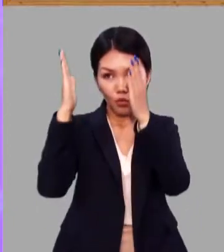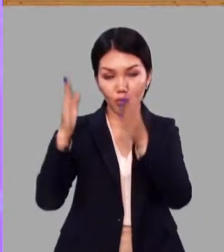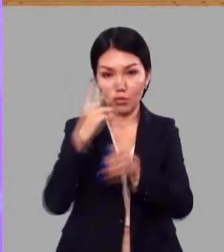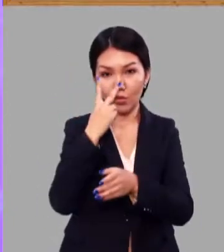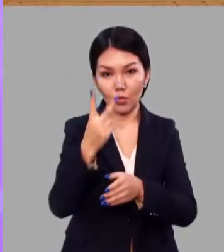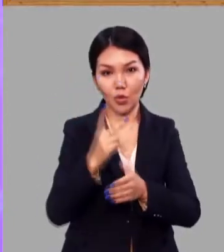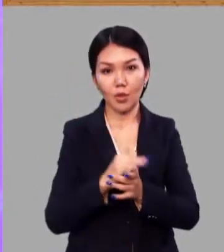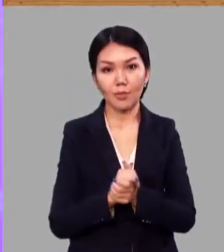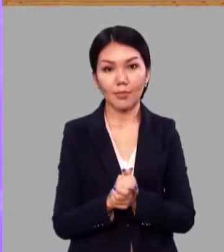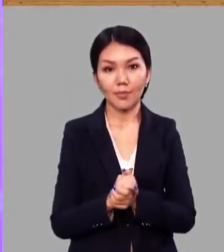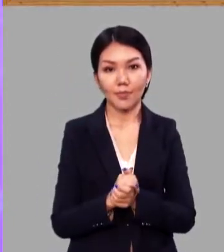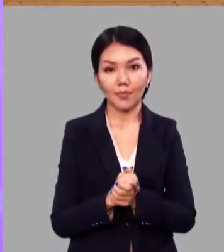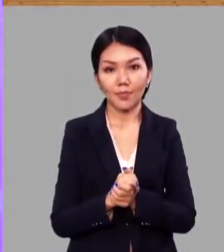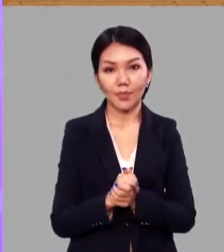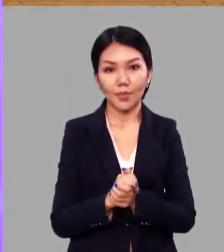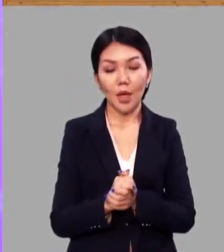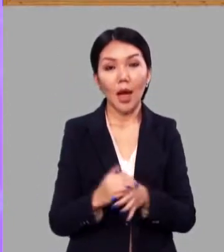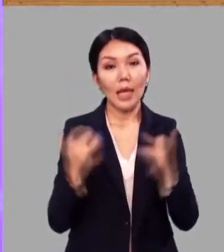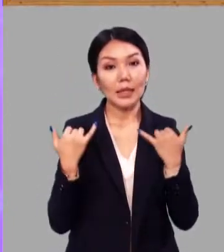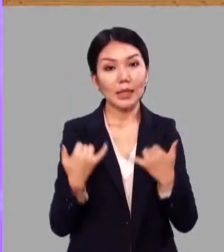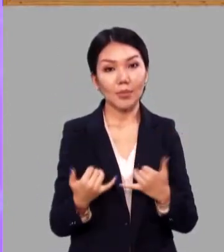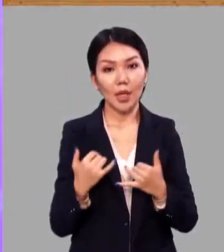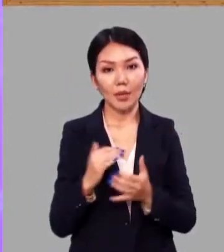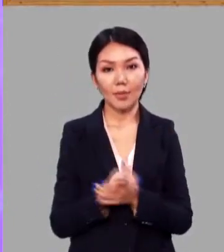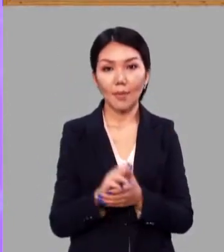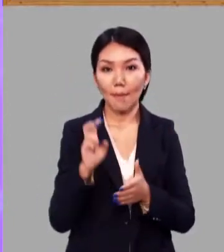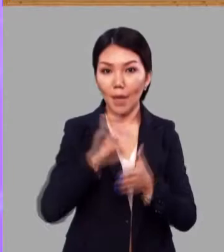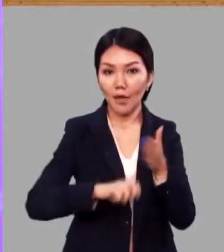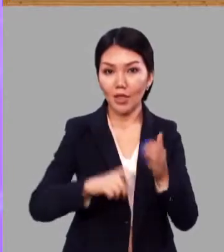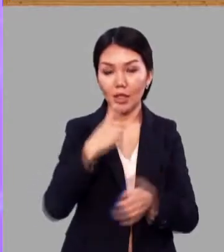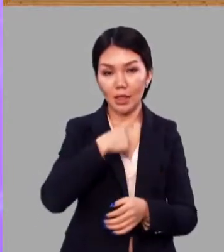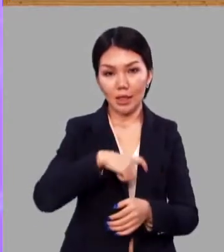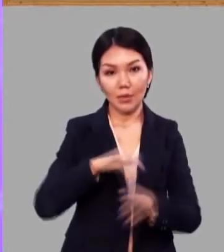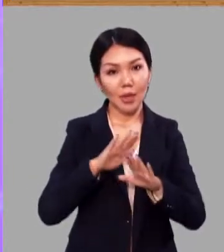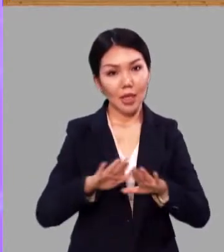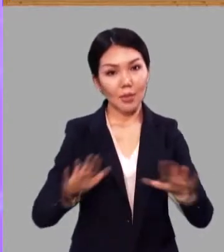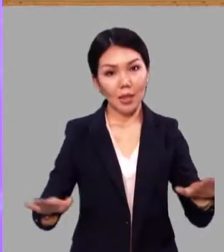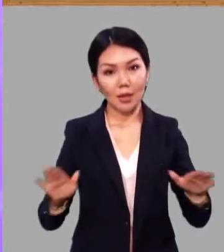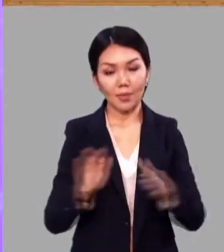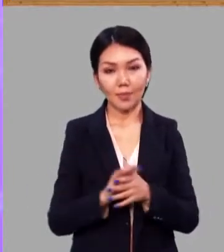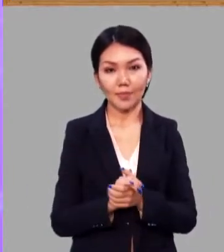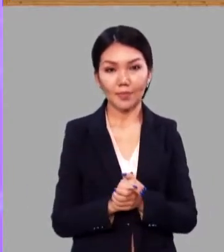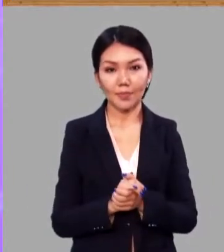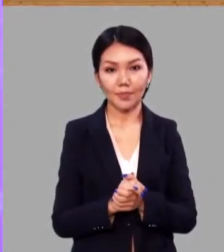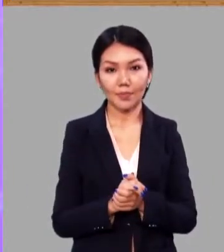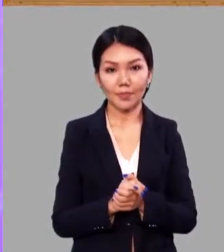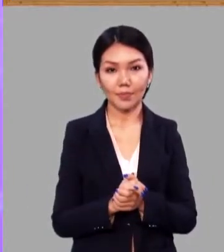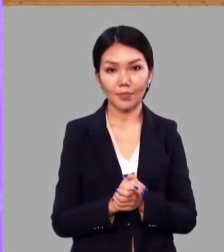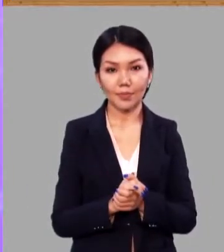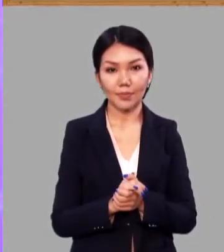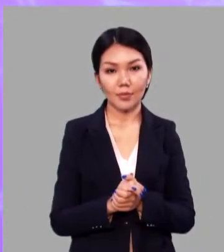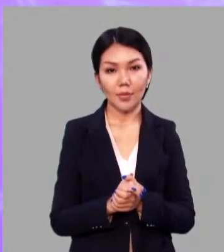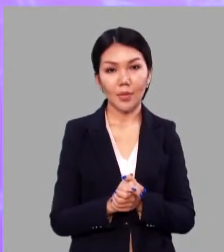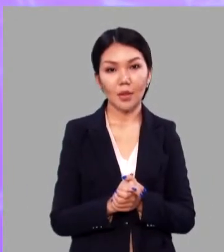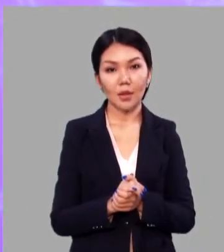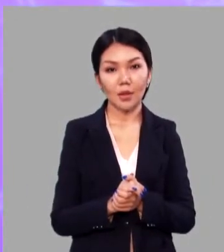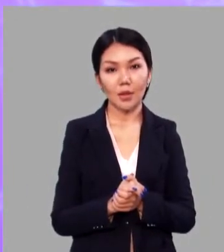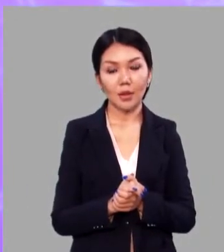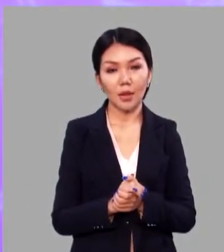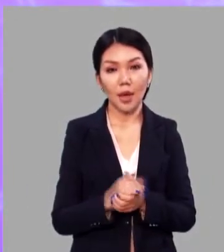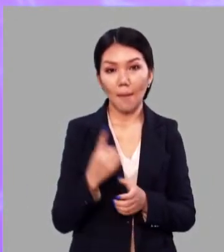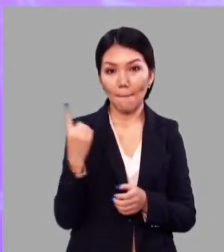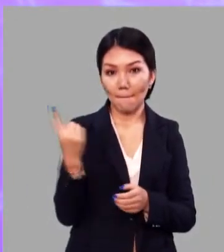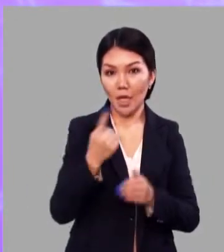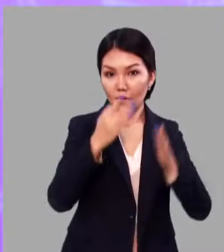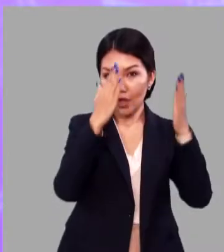Четвертую строку смотрим. А теперь проверьте себя, ребята. Итак,